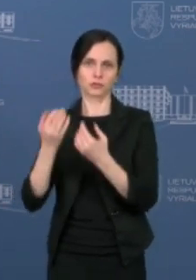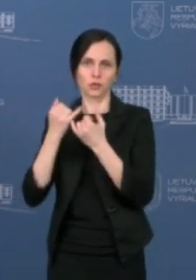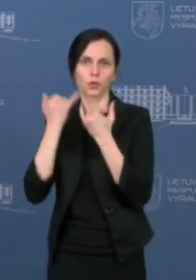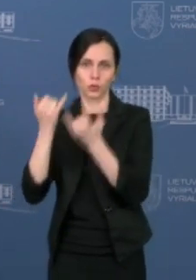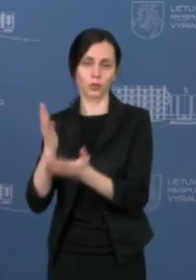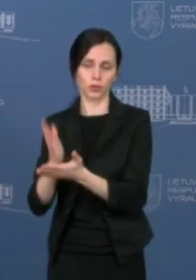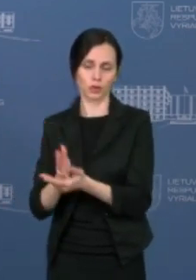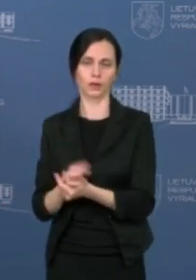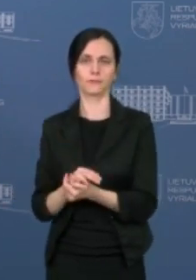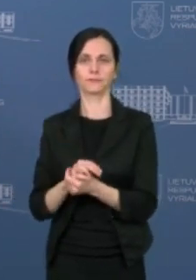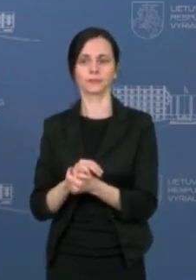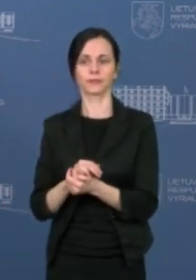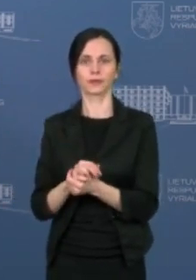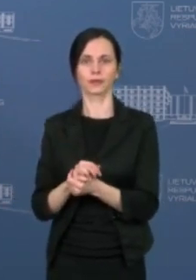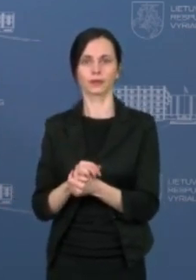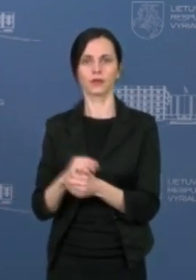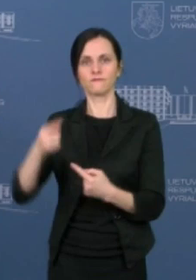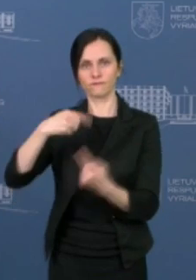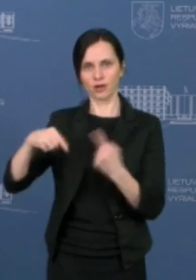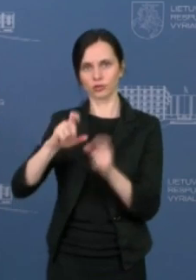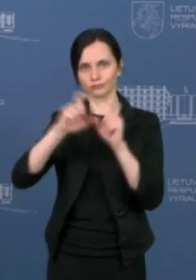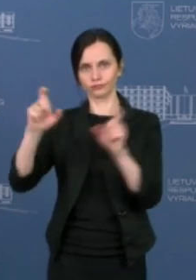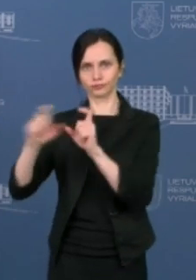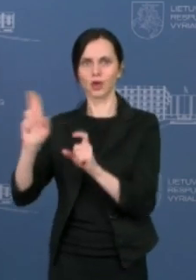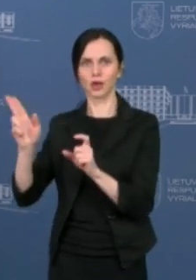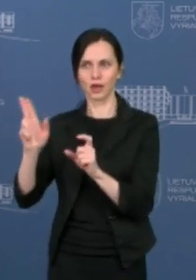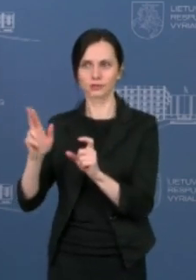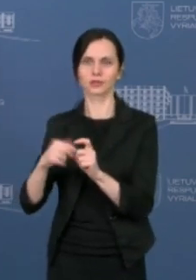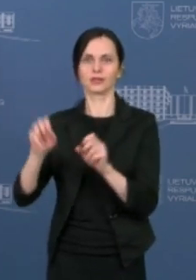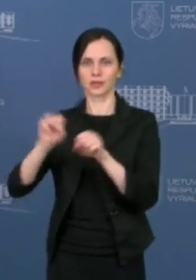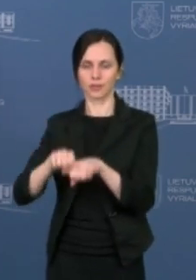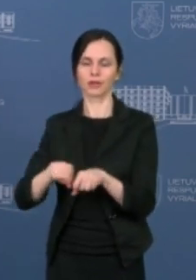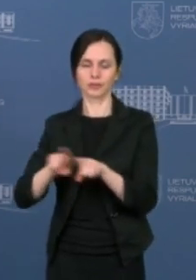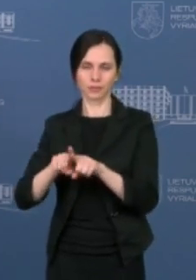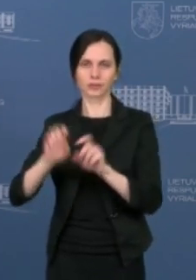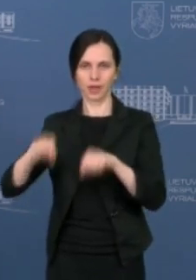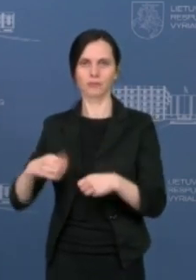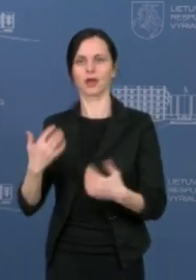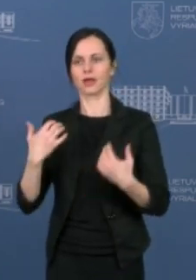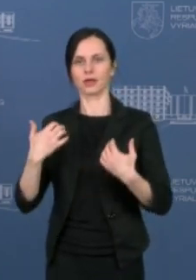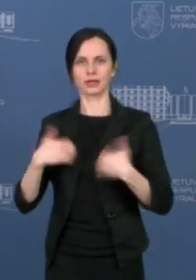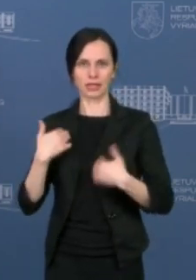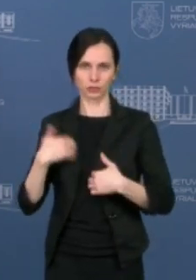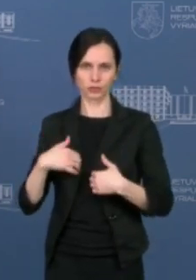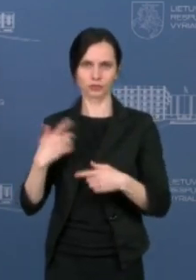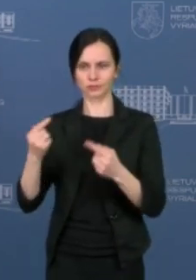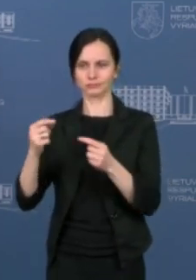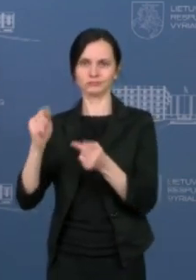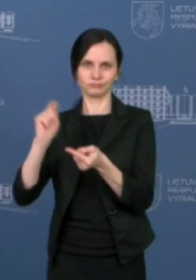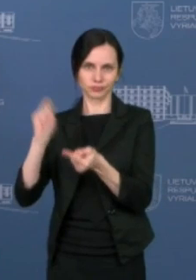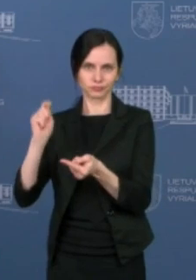kur mes skatinam verslo organizacijas ne tik tuos dabar PGRO testus, bet ir greituosius antigeno testus